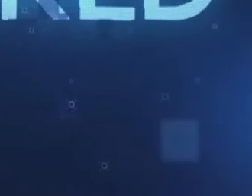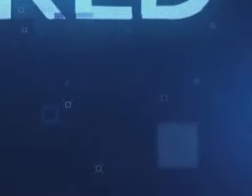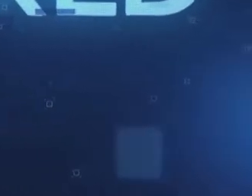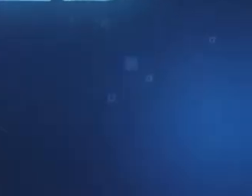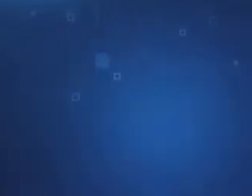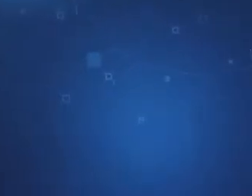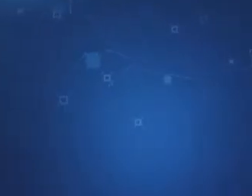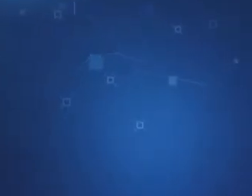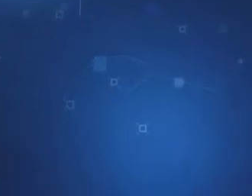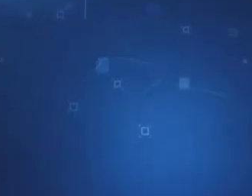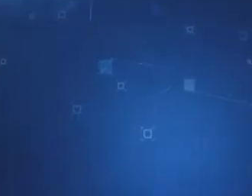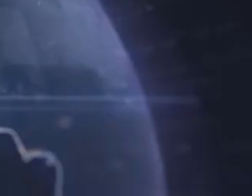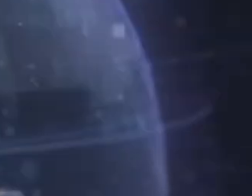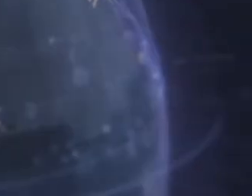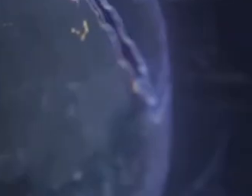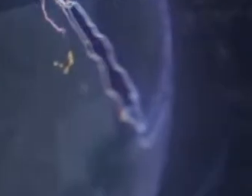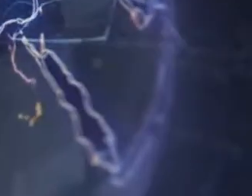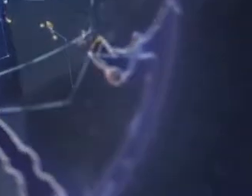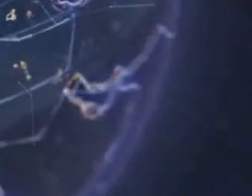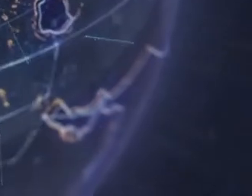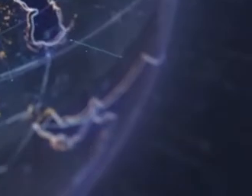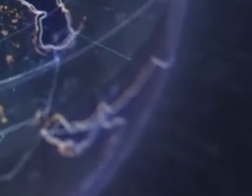We all live in a digital world.